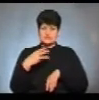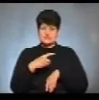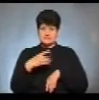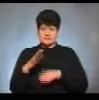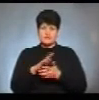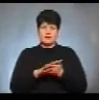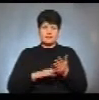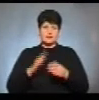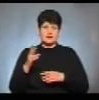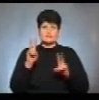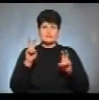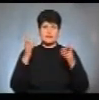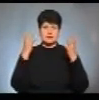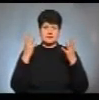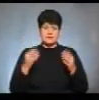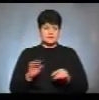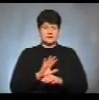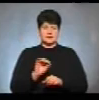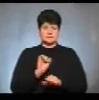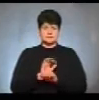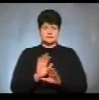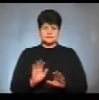далі в ефірі тема дня. Не перемикайте.